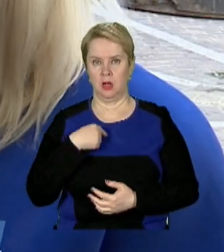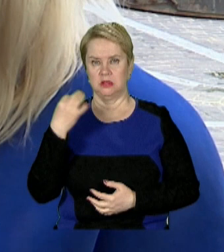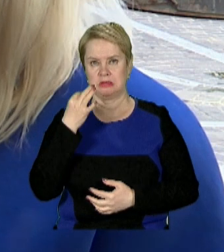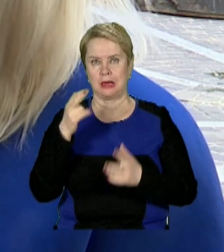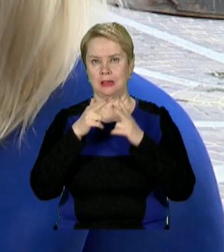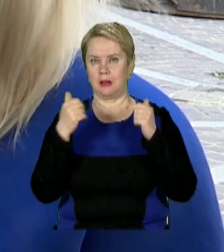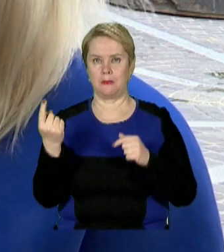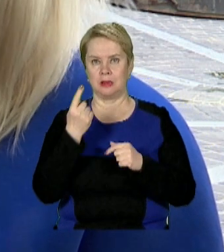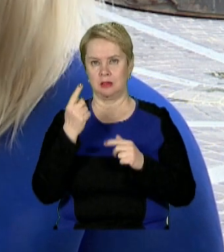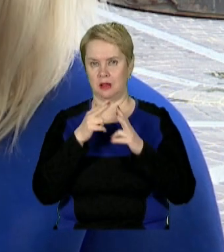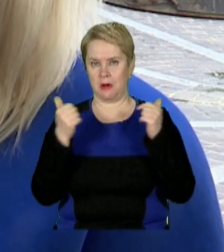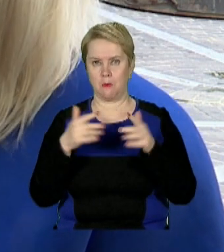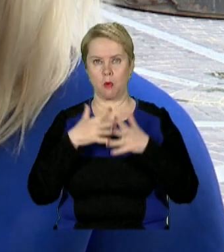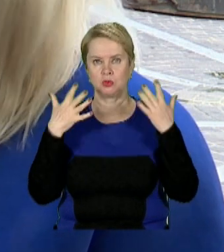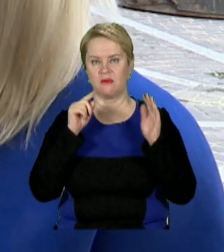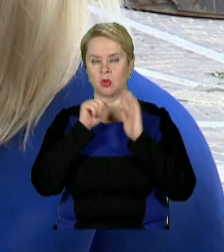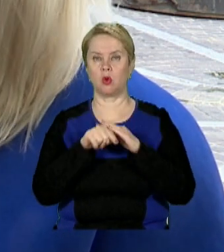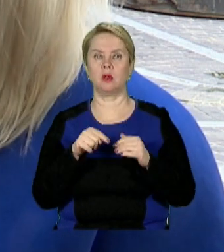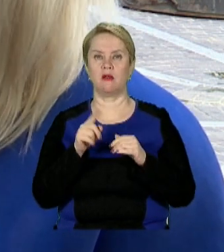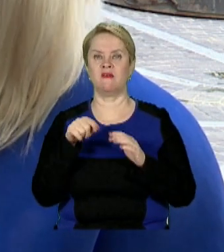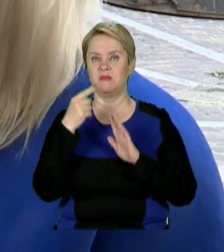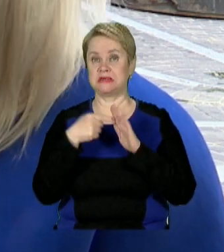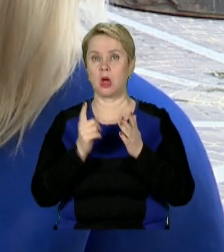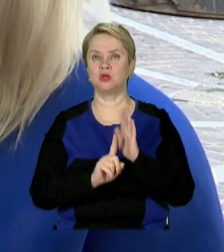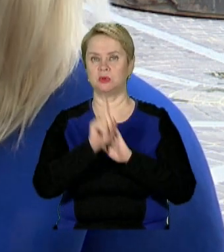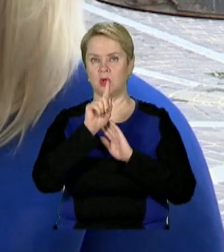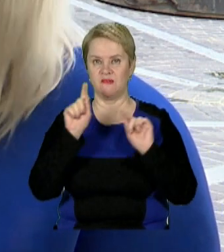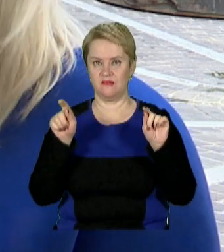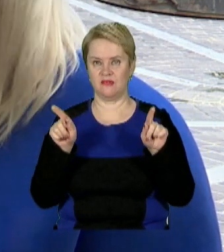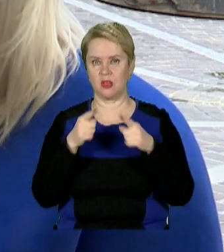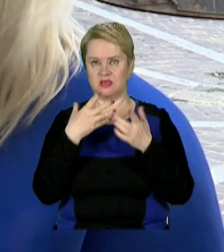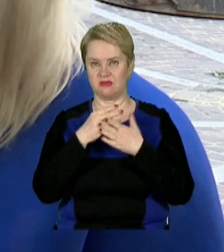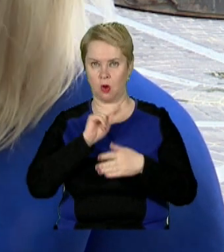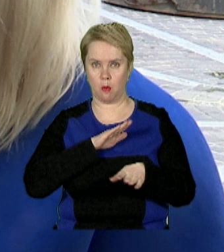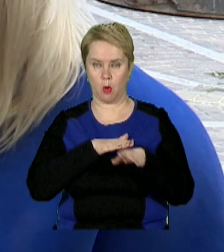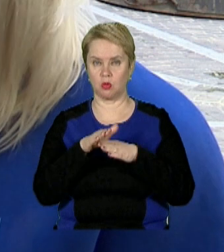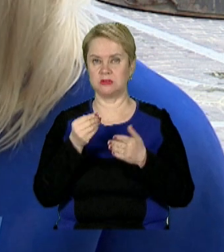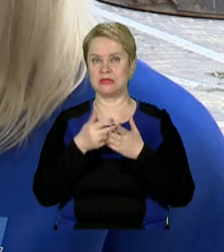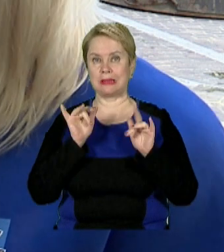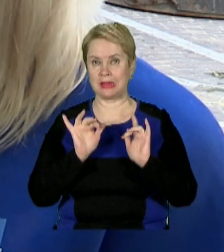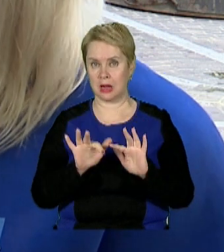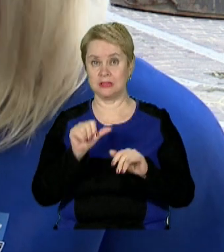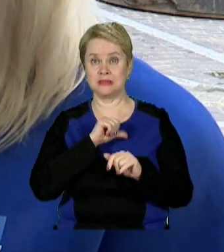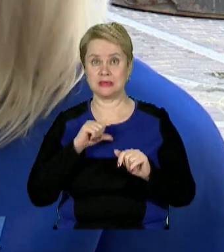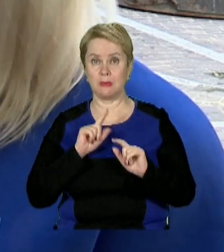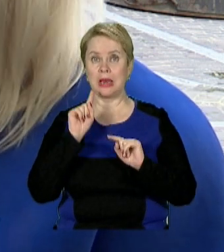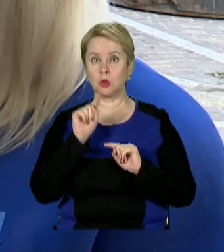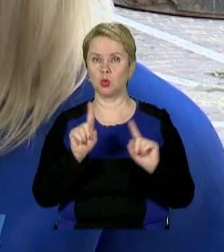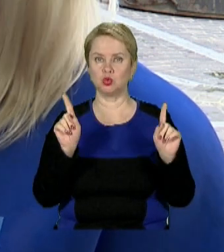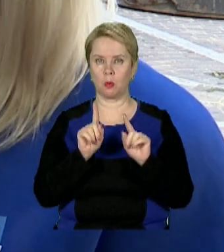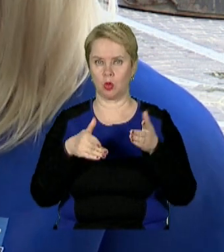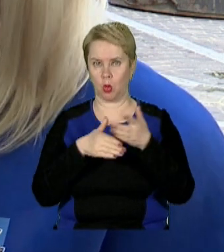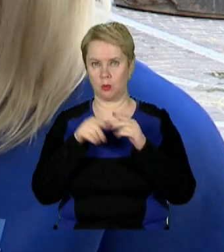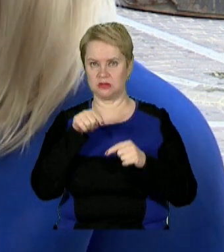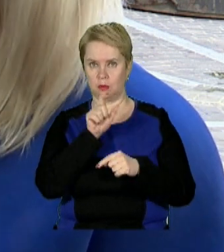перший музей спочатку повномасштабного вторгнення в місті, який розпочав, відновив свою роботу, повноцінну діяльність, саме для того, щоб